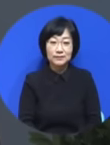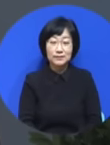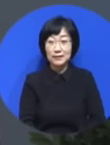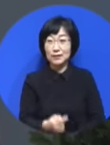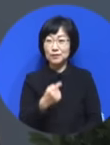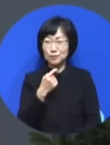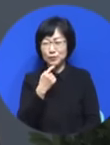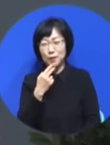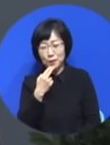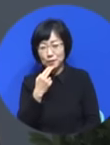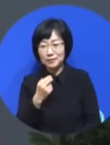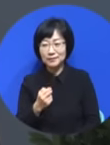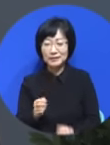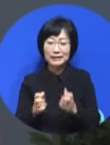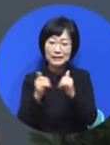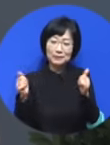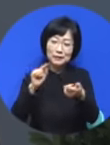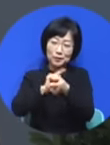나쁘다 하는 뜻은 아닙니다.